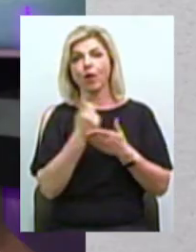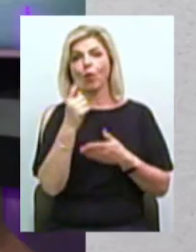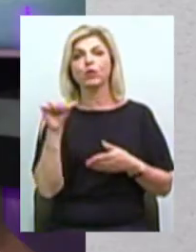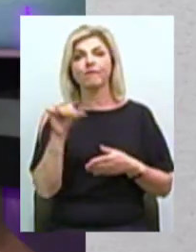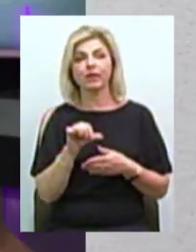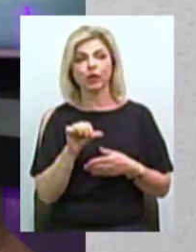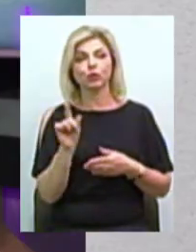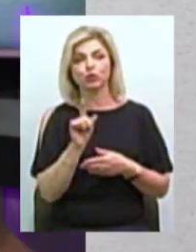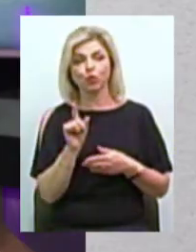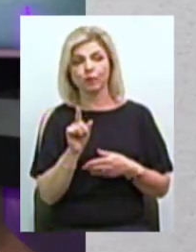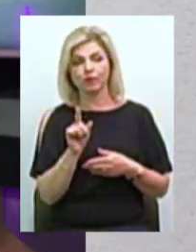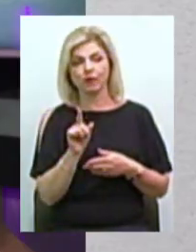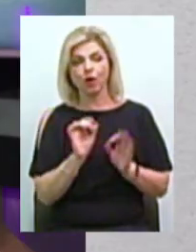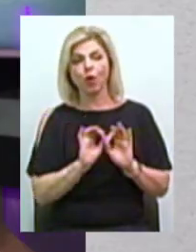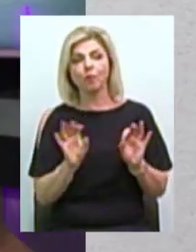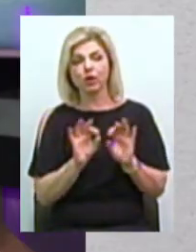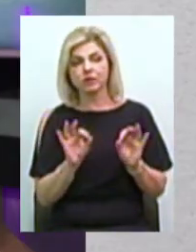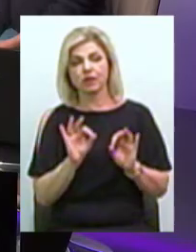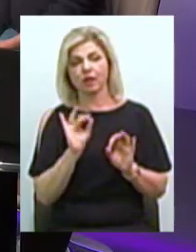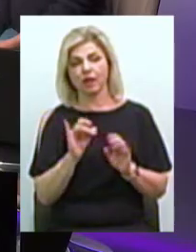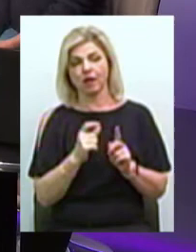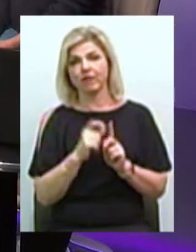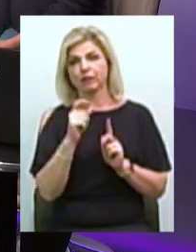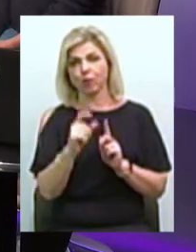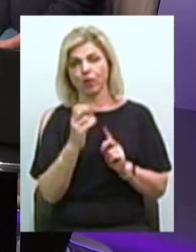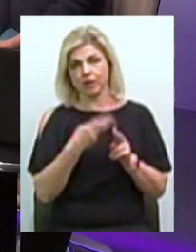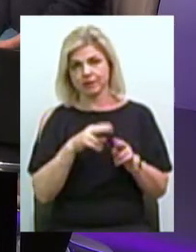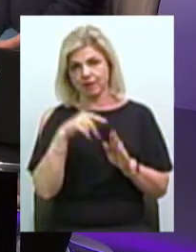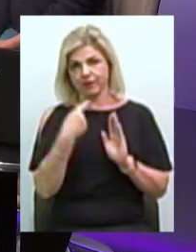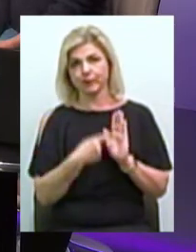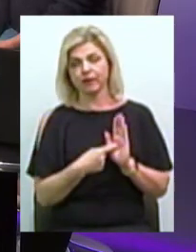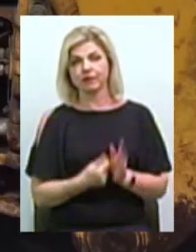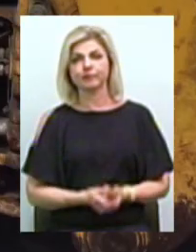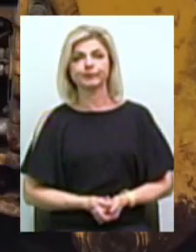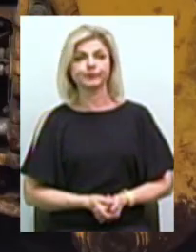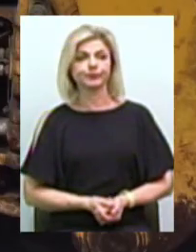того, щоб пояснити і відповісти на це запитання Будь ласка